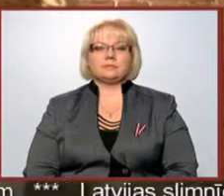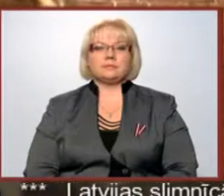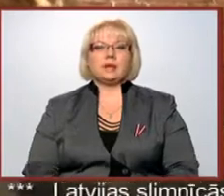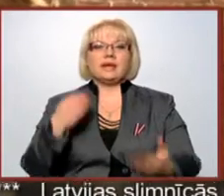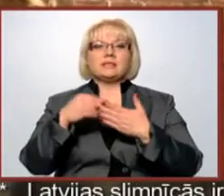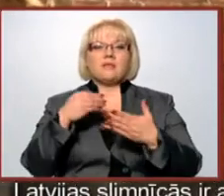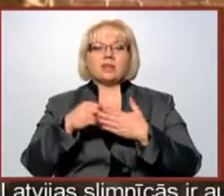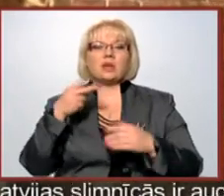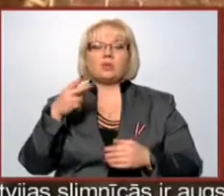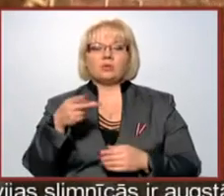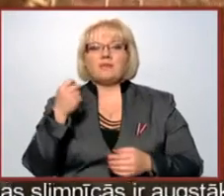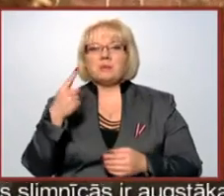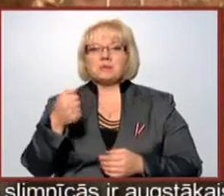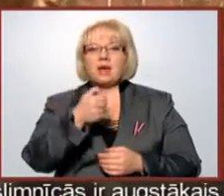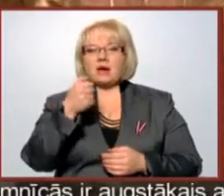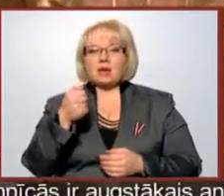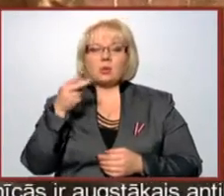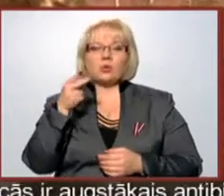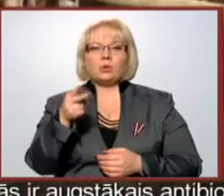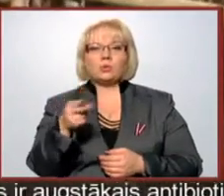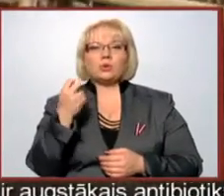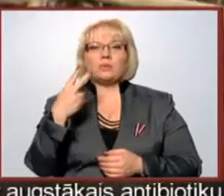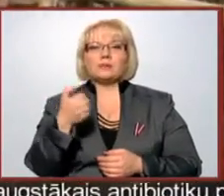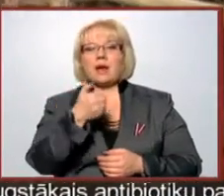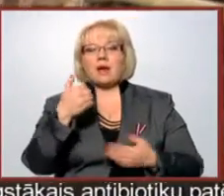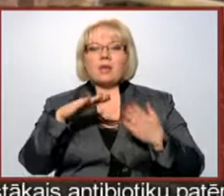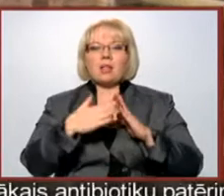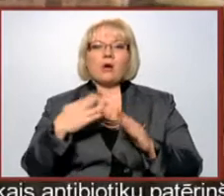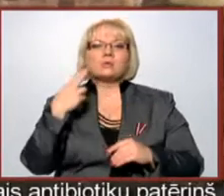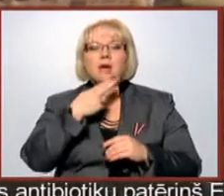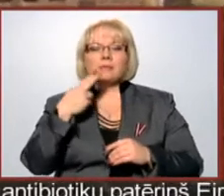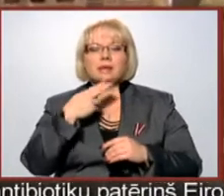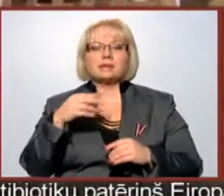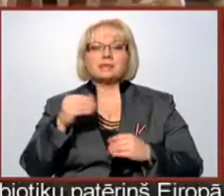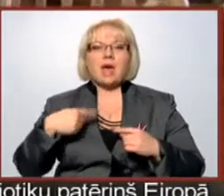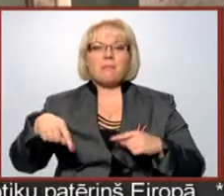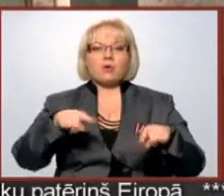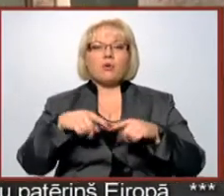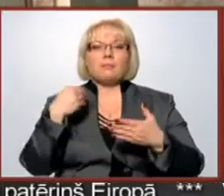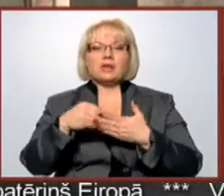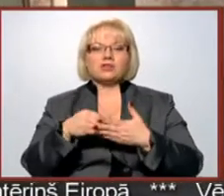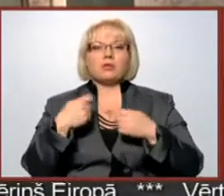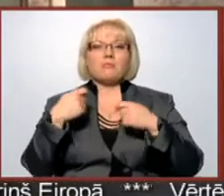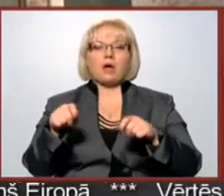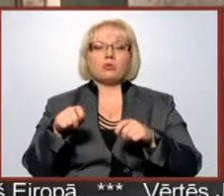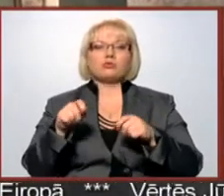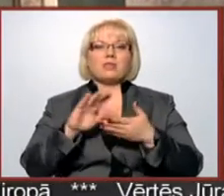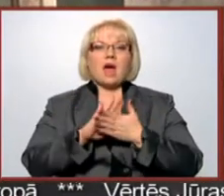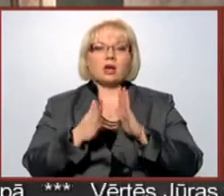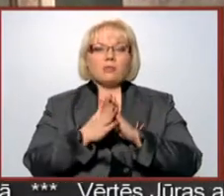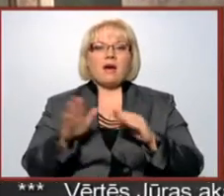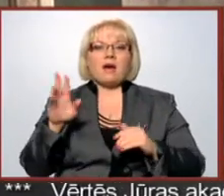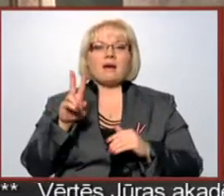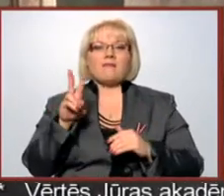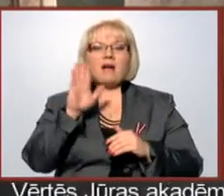Izvērtējot 2011. gadā un 2012. gada lauksemniecības zemju pirkšanas un pārdošanas darījumus, Valsts zemes